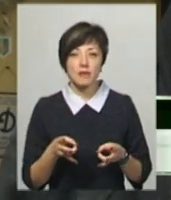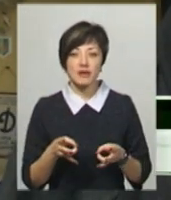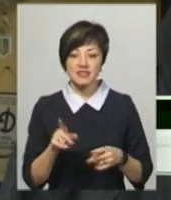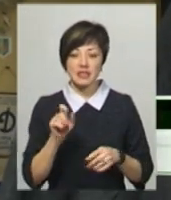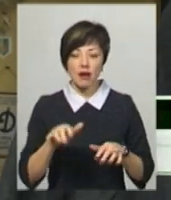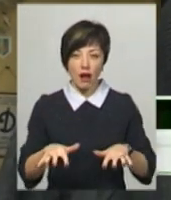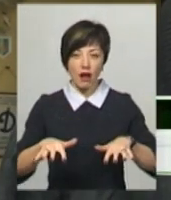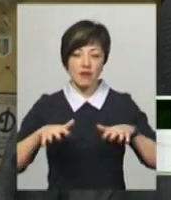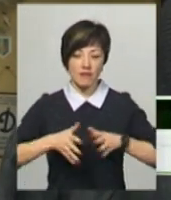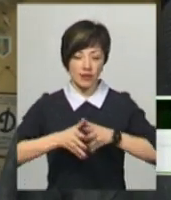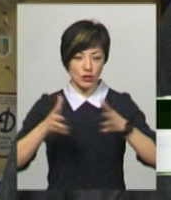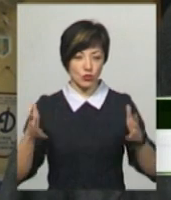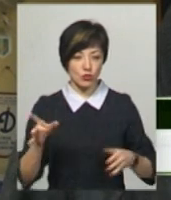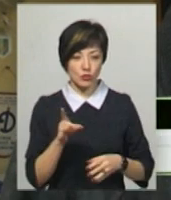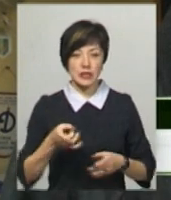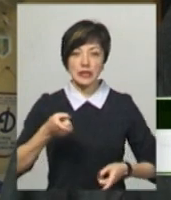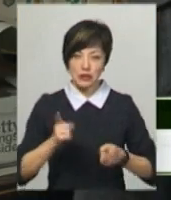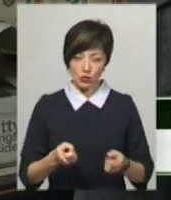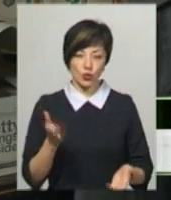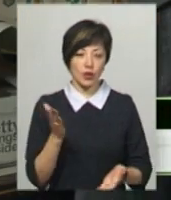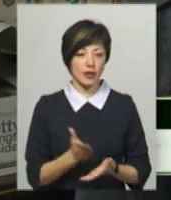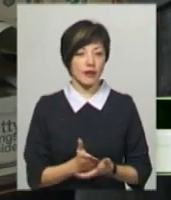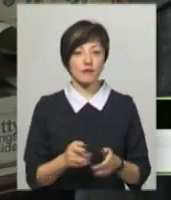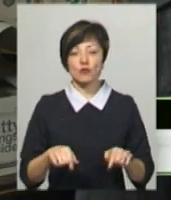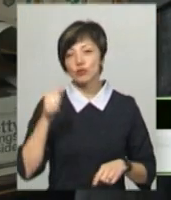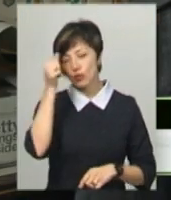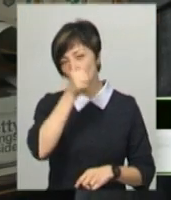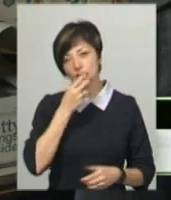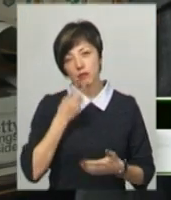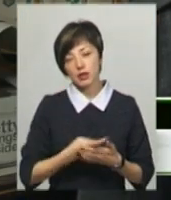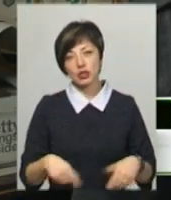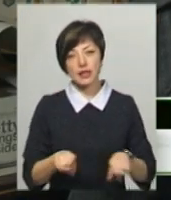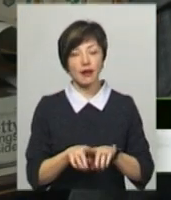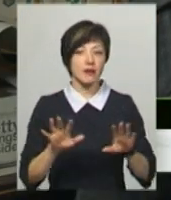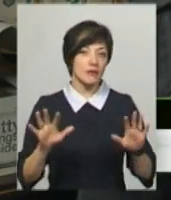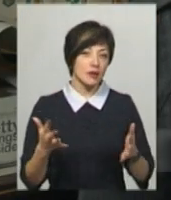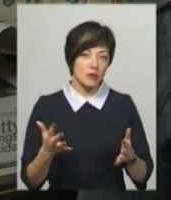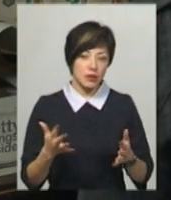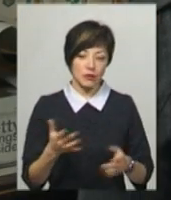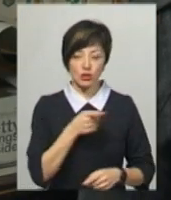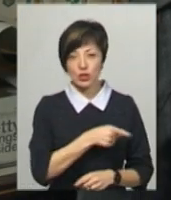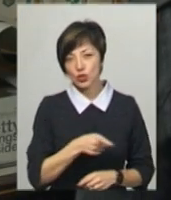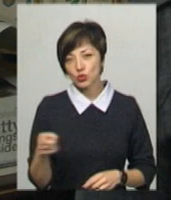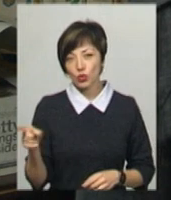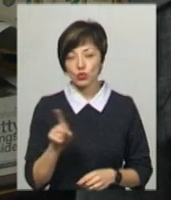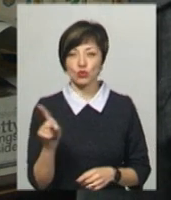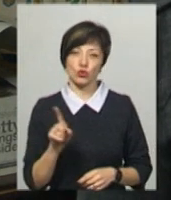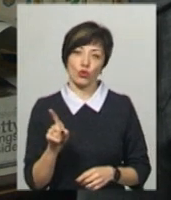залі більшого масштабу, вона дійсно виникає. В цьому році ми бачили такий випадок цього сезону, що